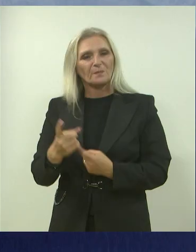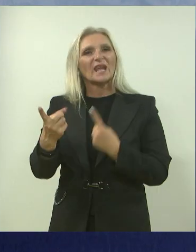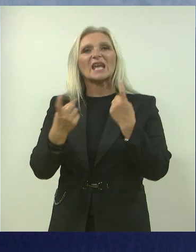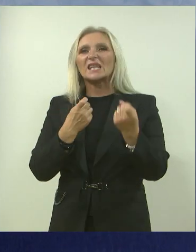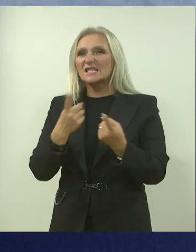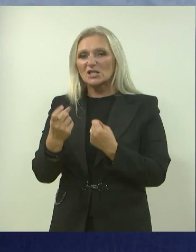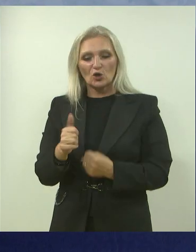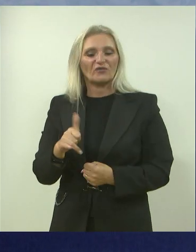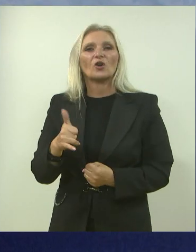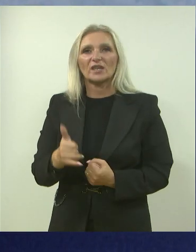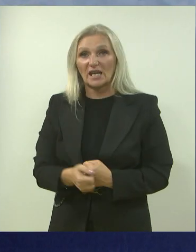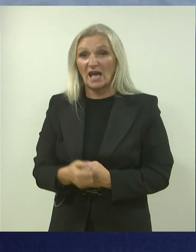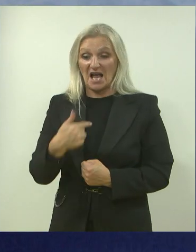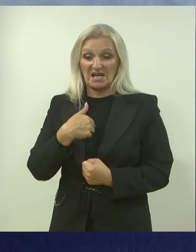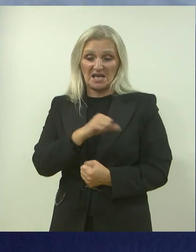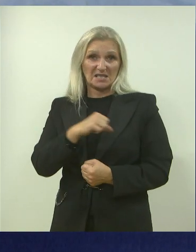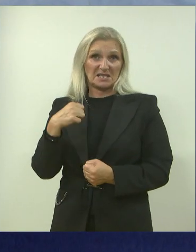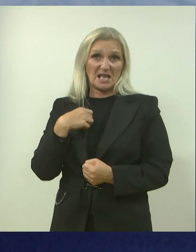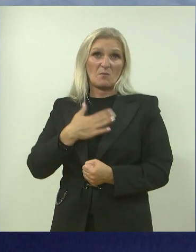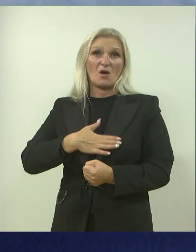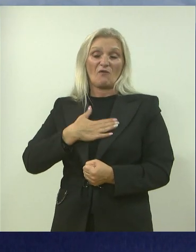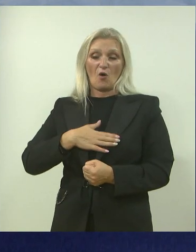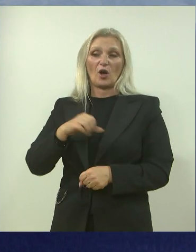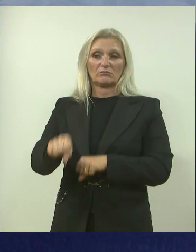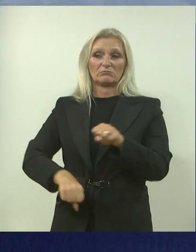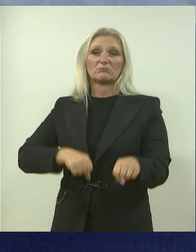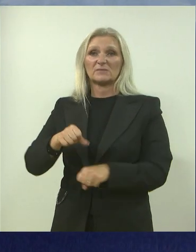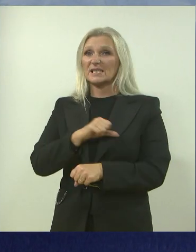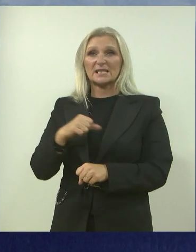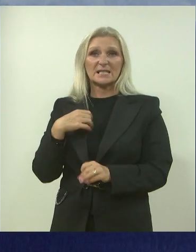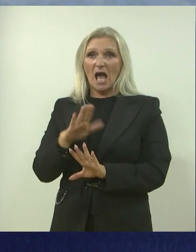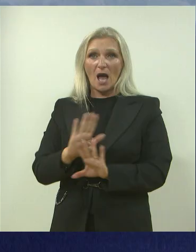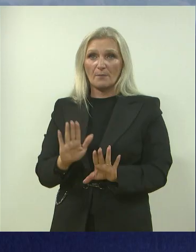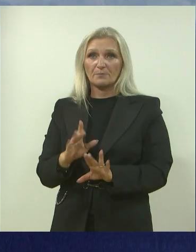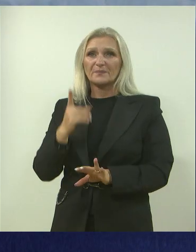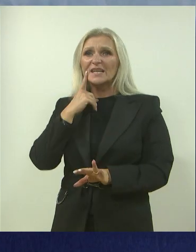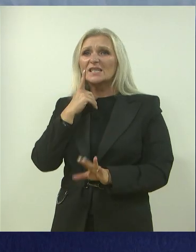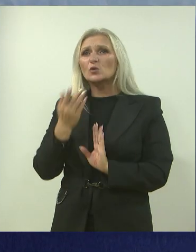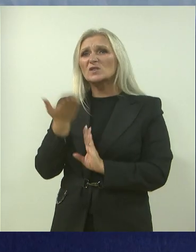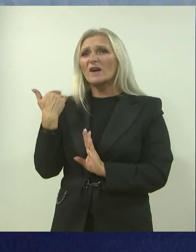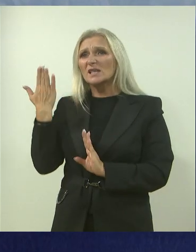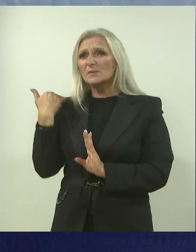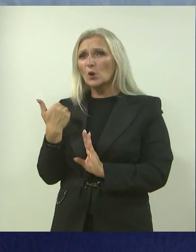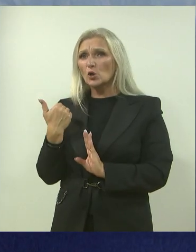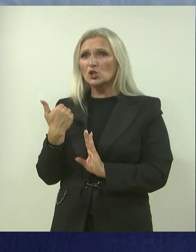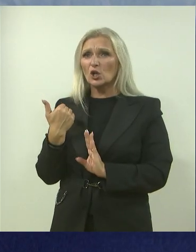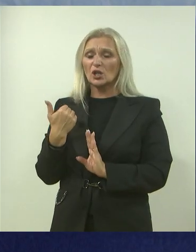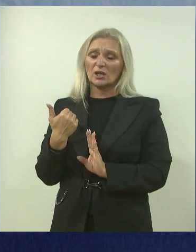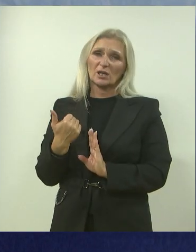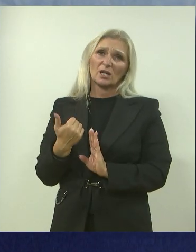meni sam ovoga, ja vozam sam biciklirati, jer je, neke iskustva iz prošlosti, iz,